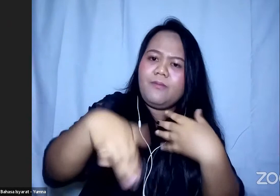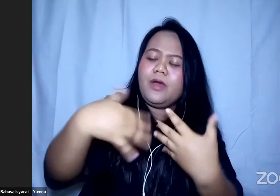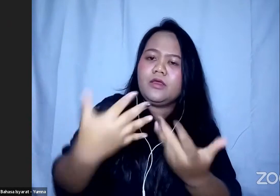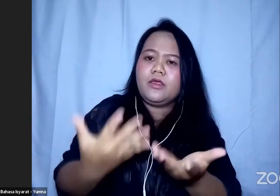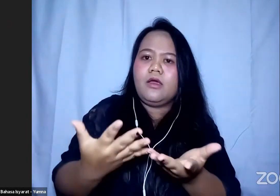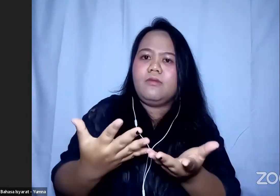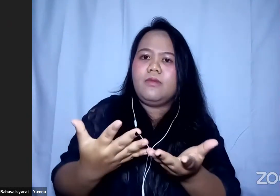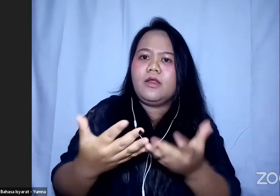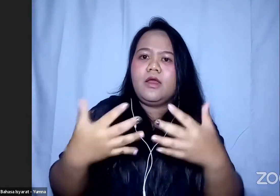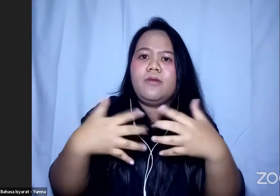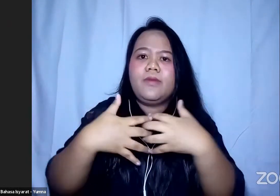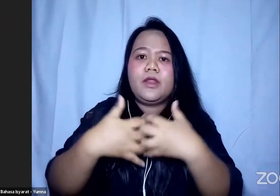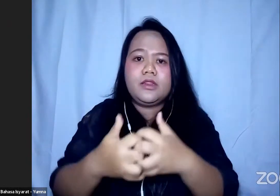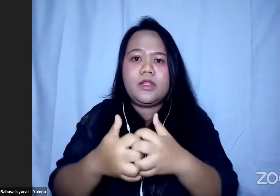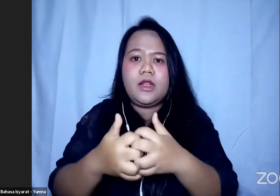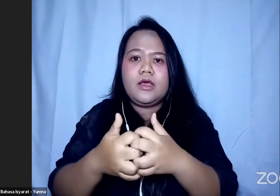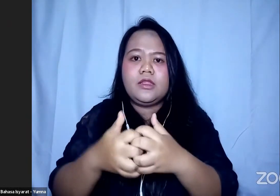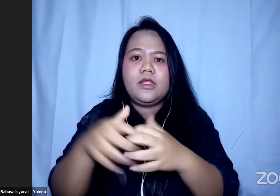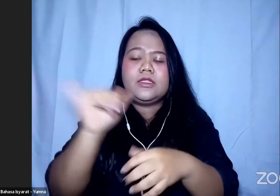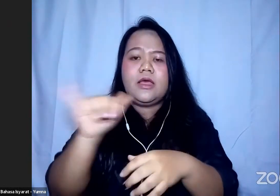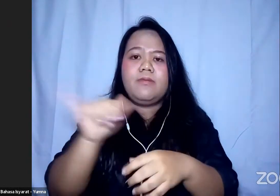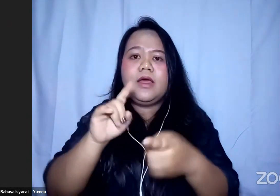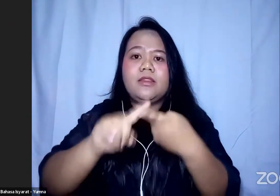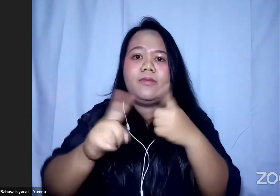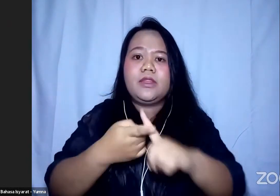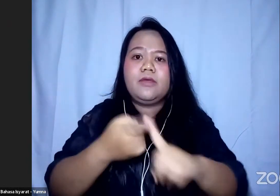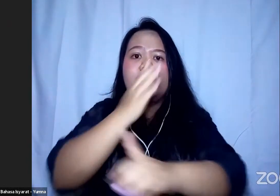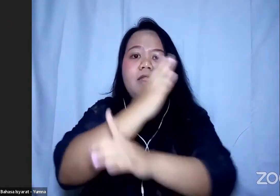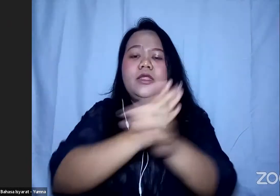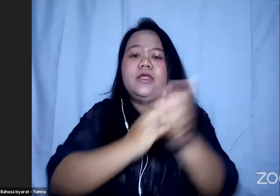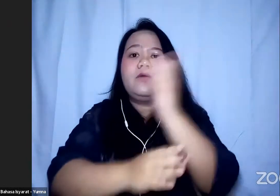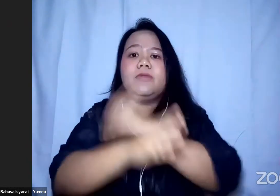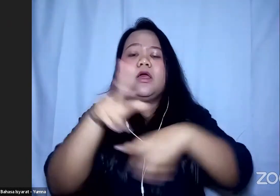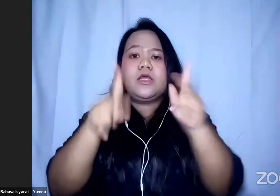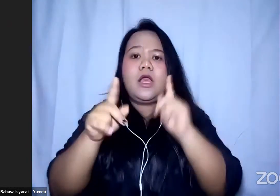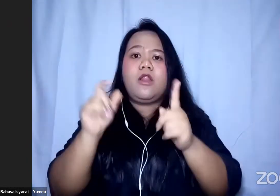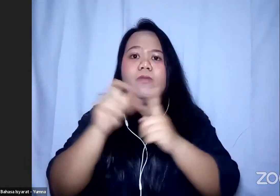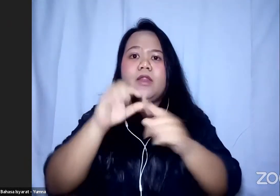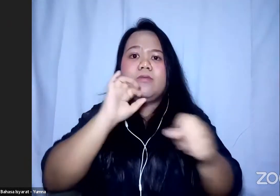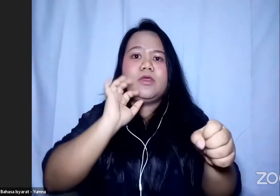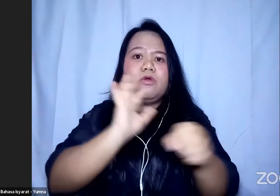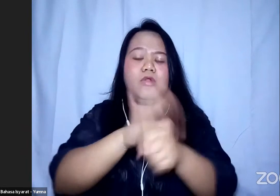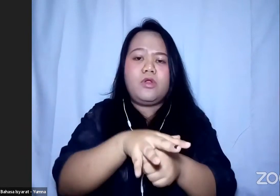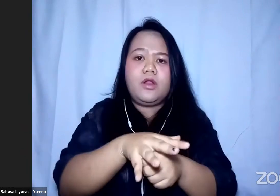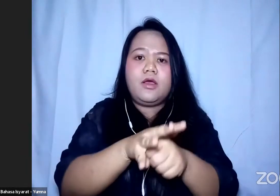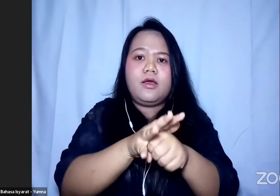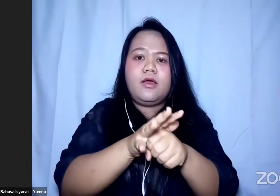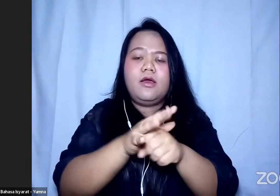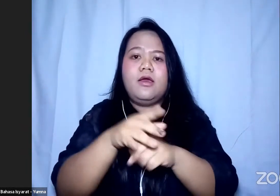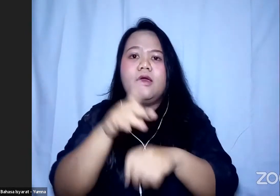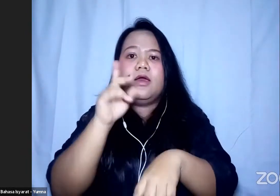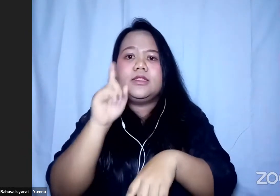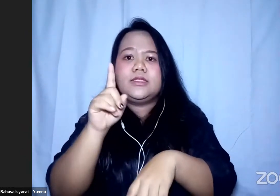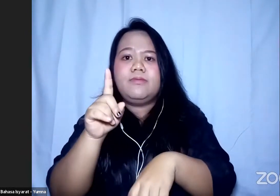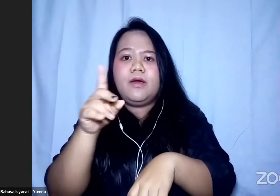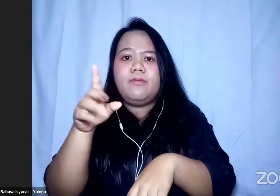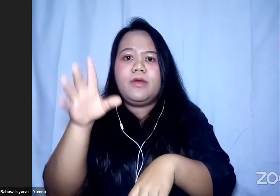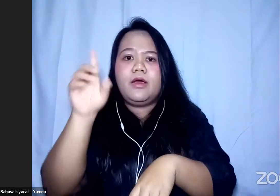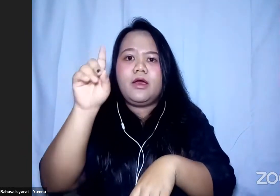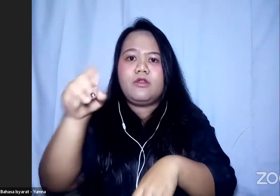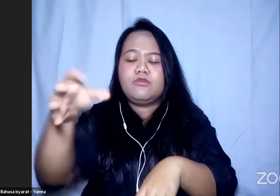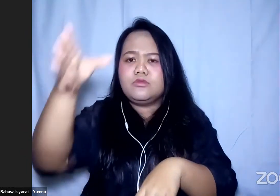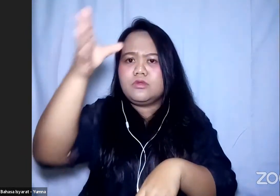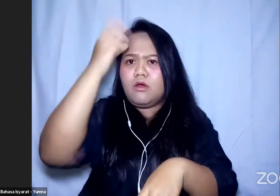berinteraksi dengan kawan-kawan disabilitas bila situasinya pandemi karena kita harus tentu saja harus